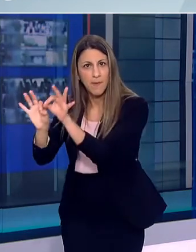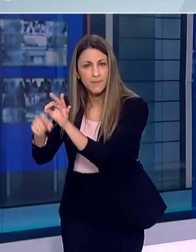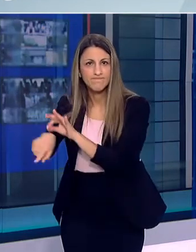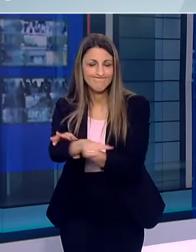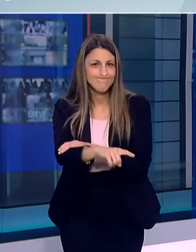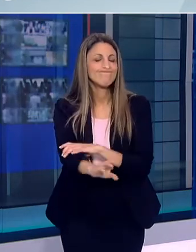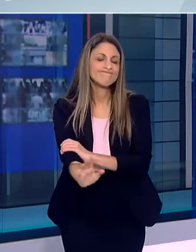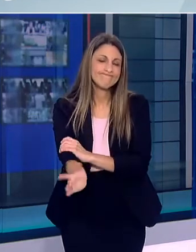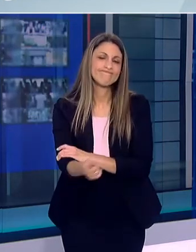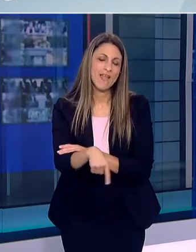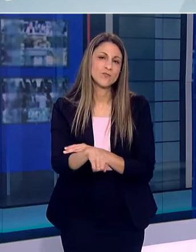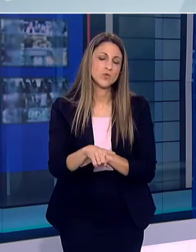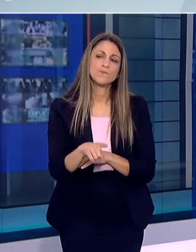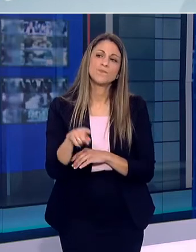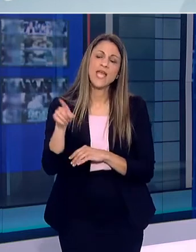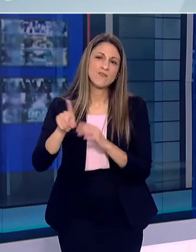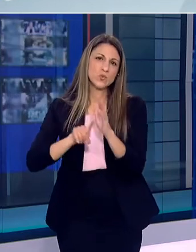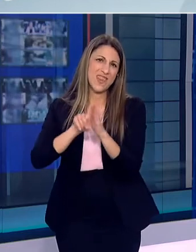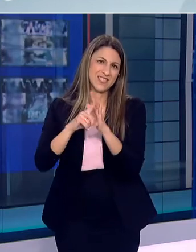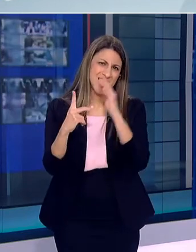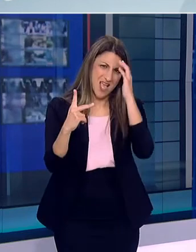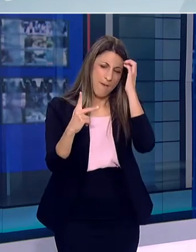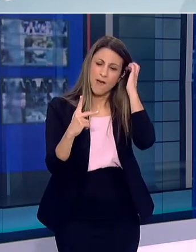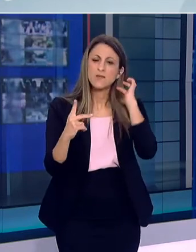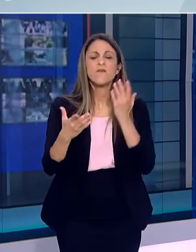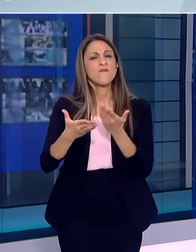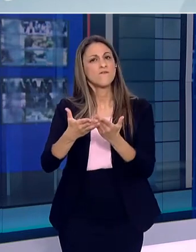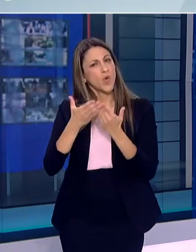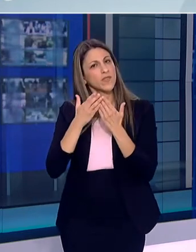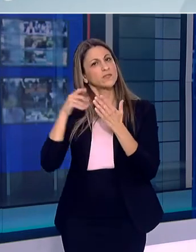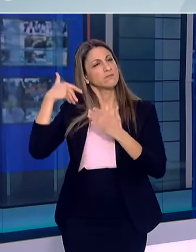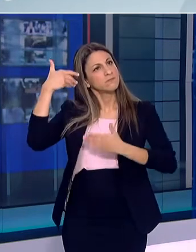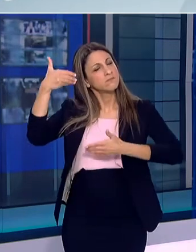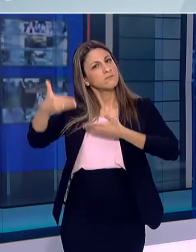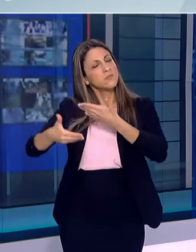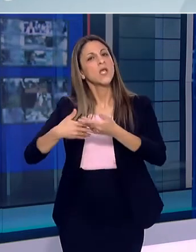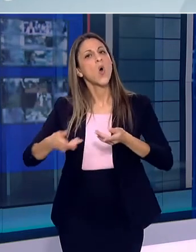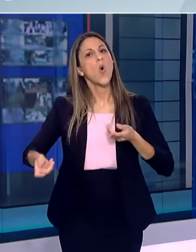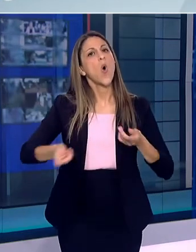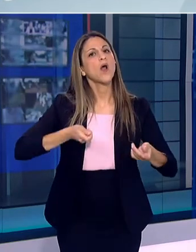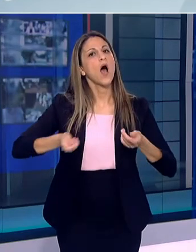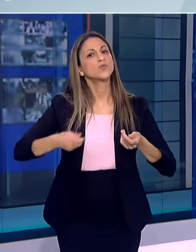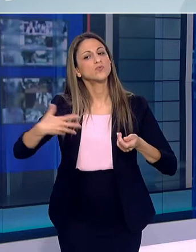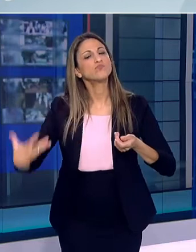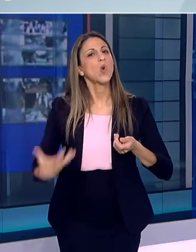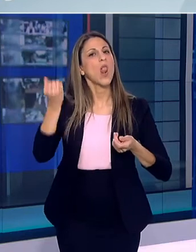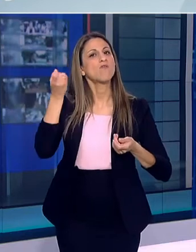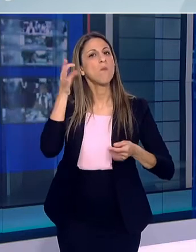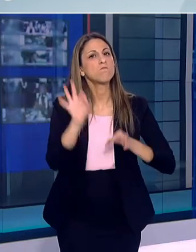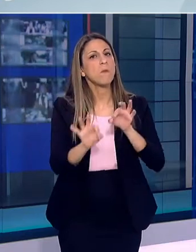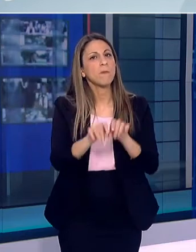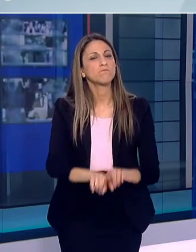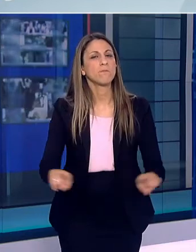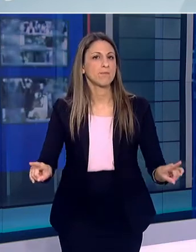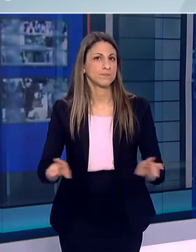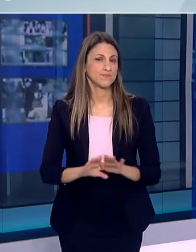το μέλλον προβλεπτικά να λειτουργήσουμε ώστε να προλάβουμε ακόμα περισσότερες αιστείες διασποράς του